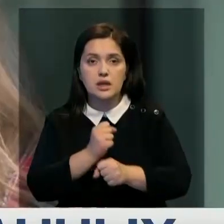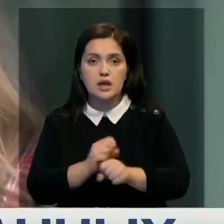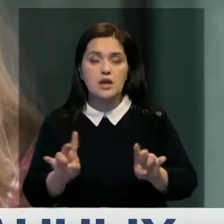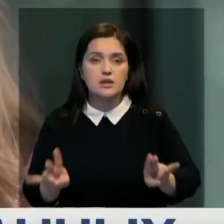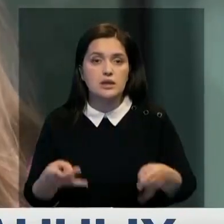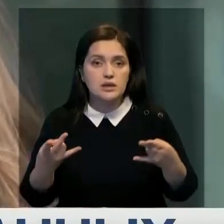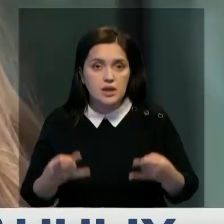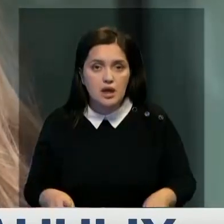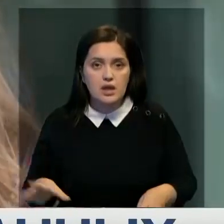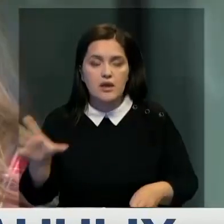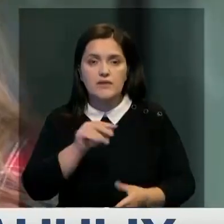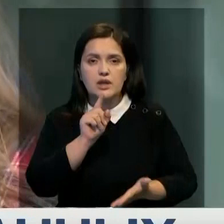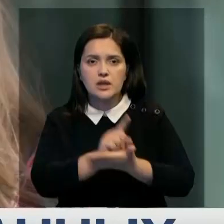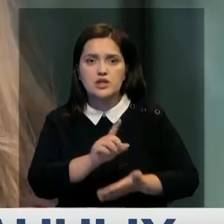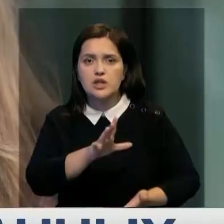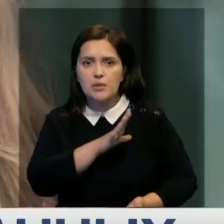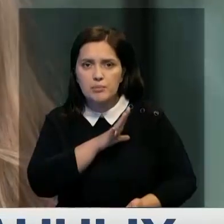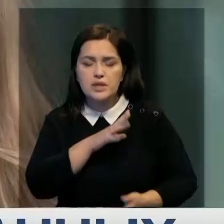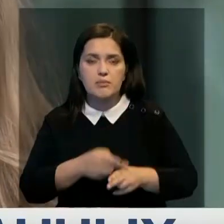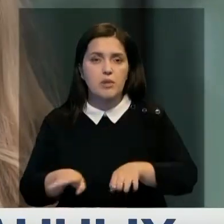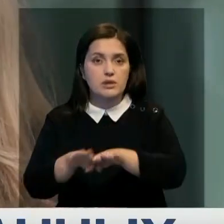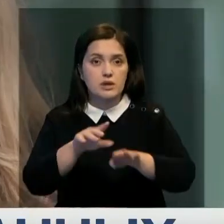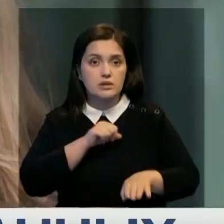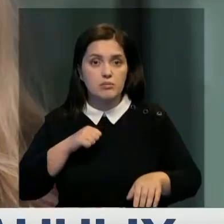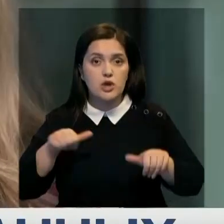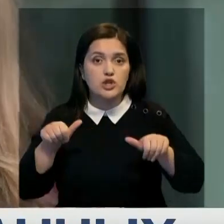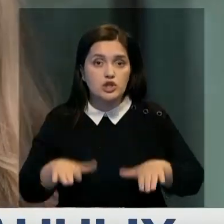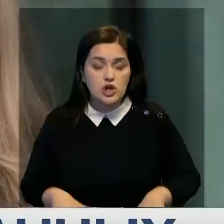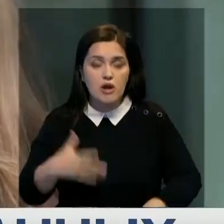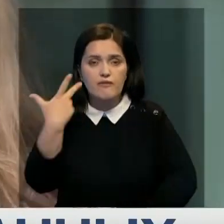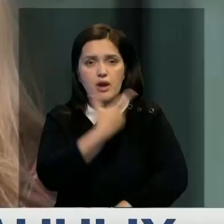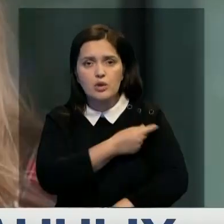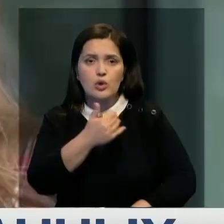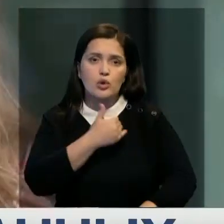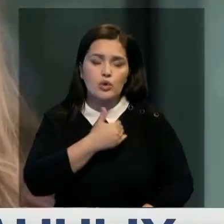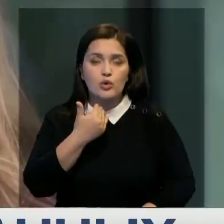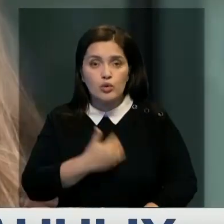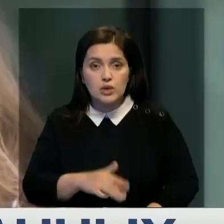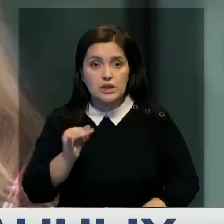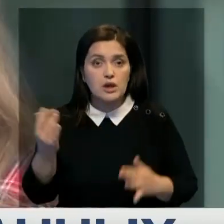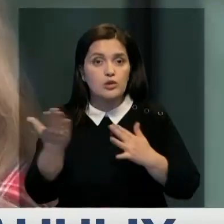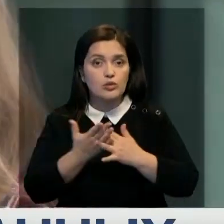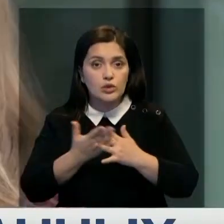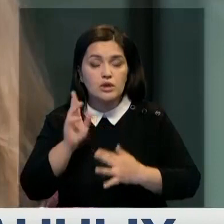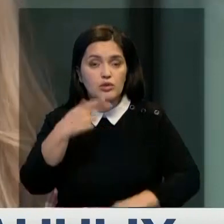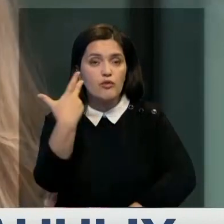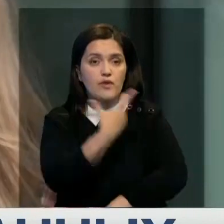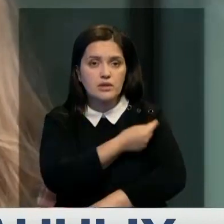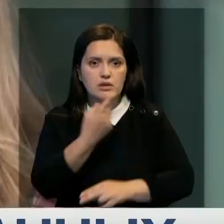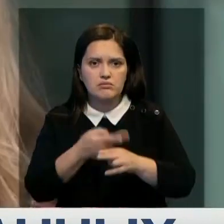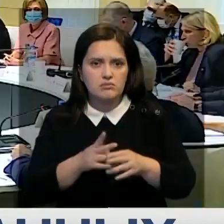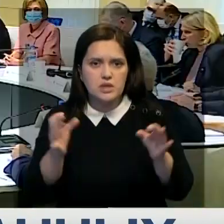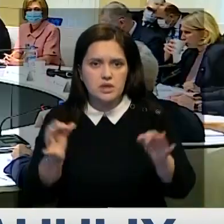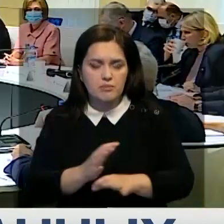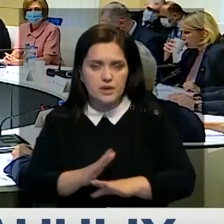быть едины. Каждый человек самостоятельно принимает свое решение, вакцинироваться или нет. И льготы, и вакцинированные, мне кажется, это не очень